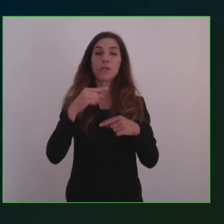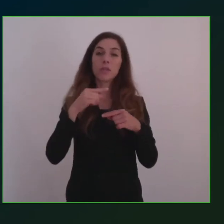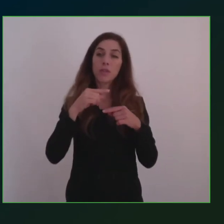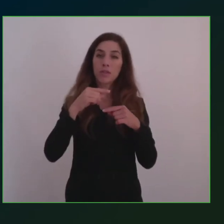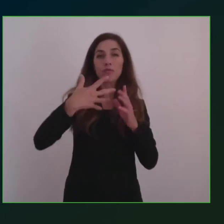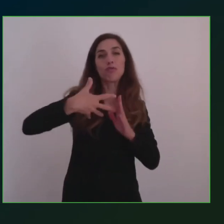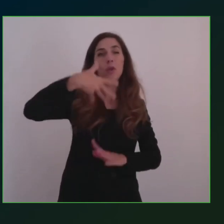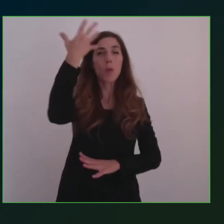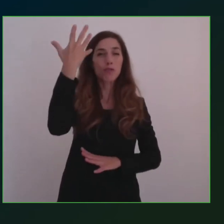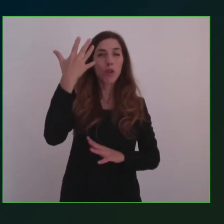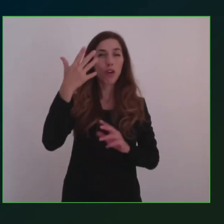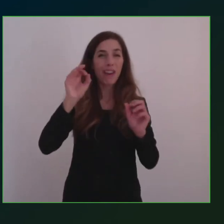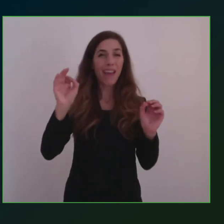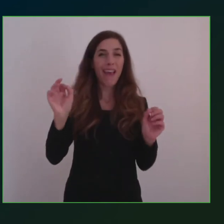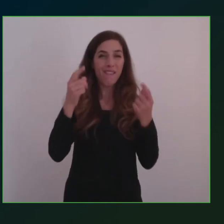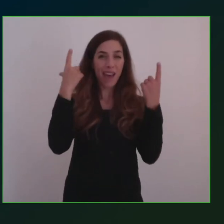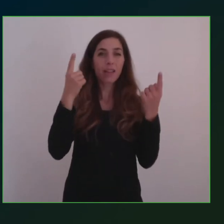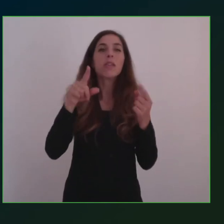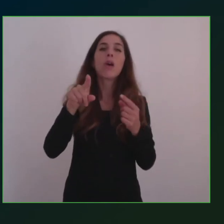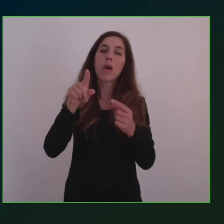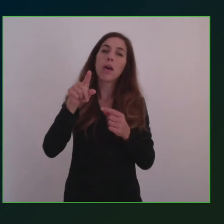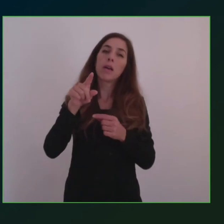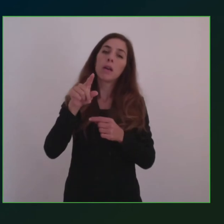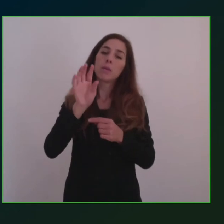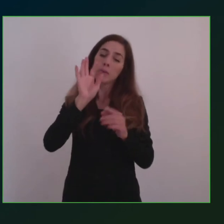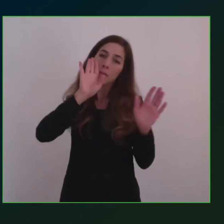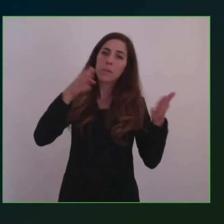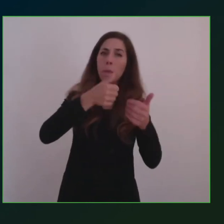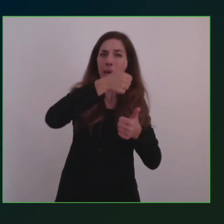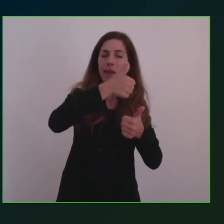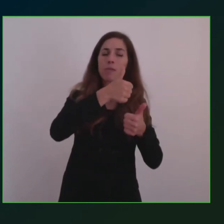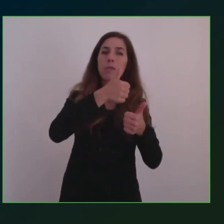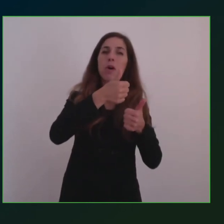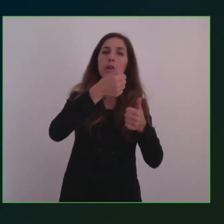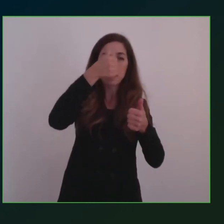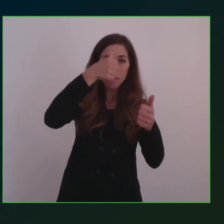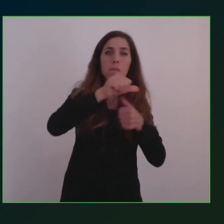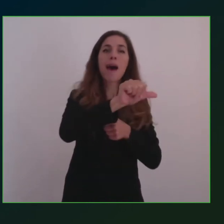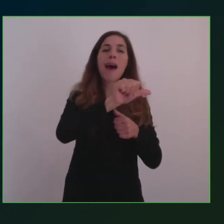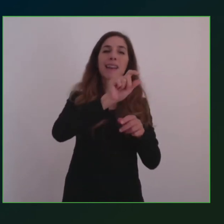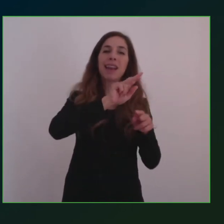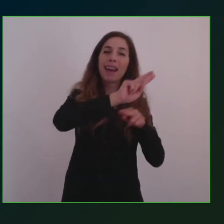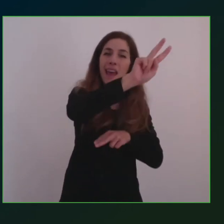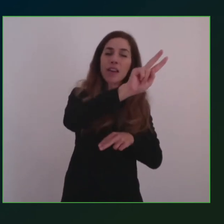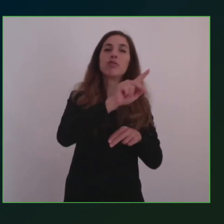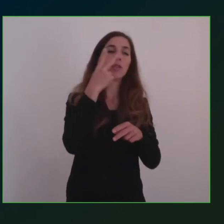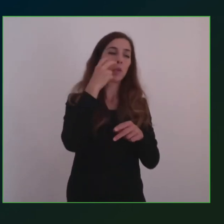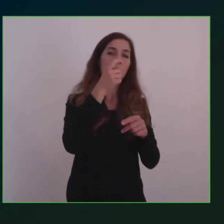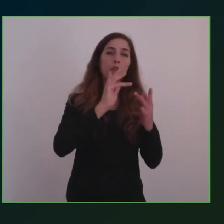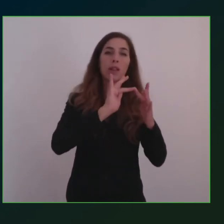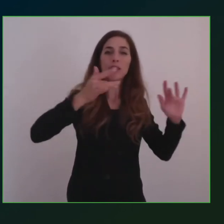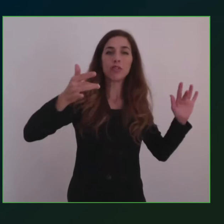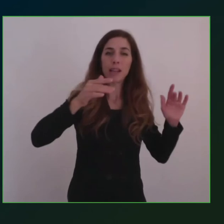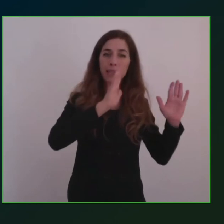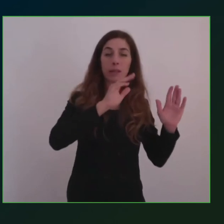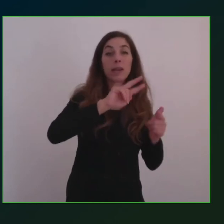giorni, la prima della Smart Nation dedicata alla riforma della pubblica amministrazione alla digitalizzazione, la seconda appunto è